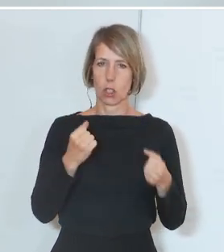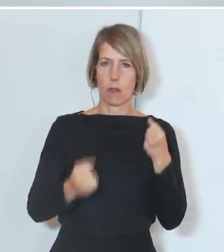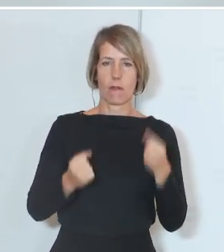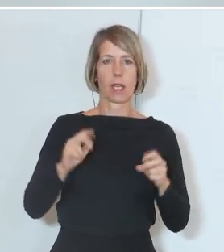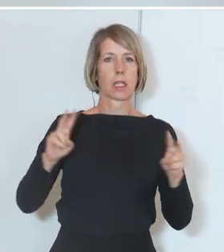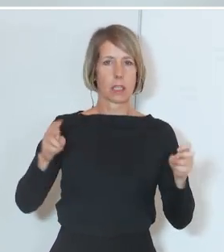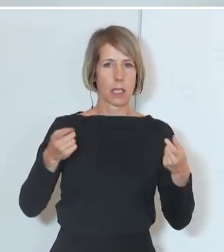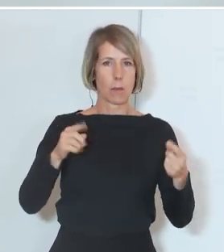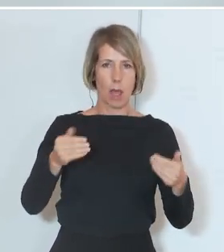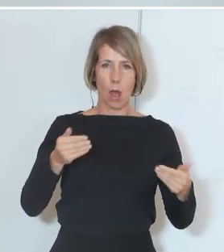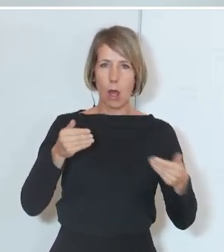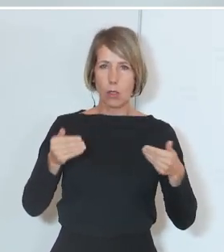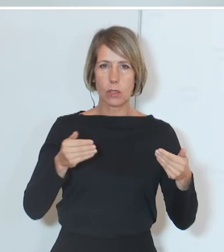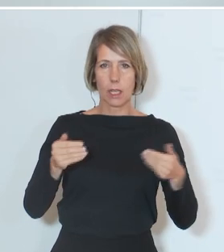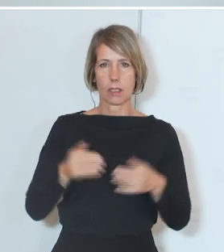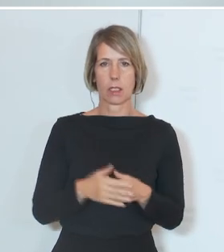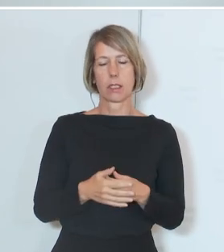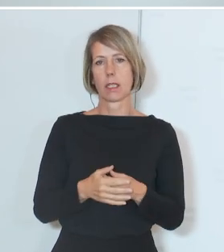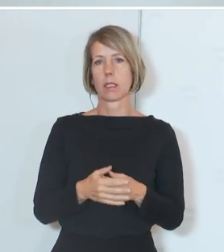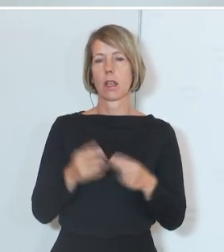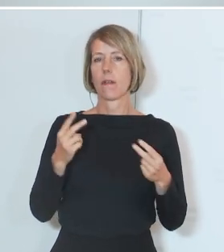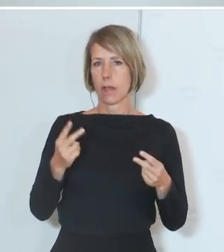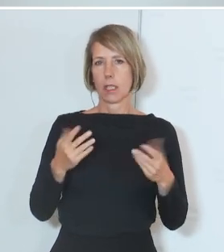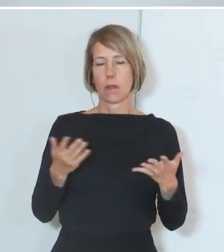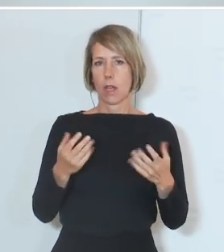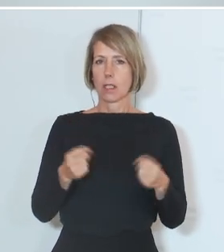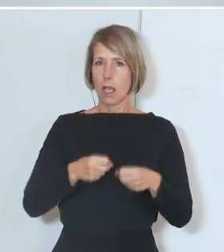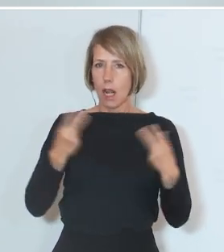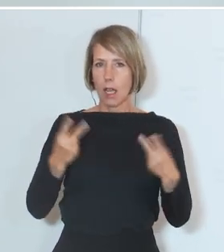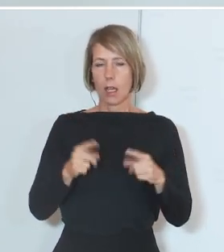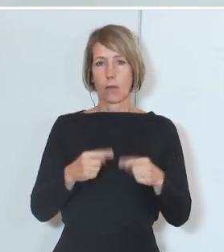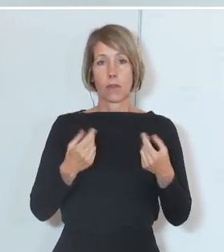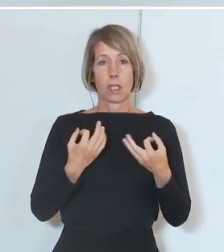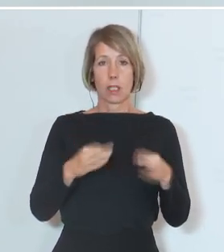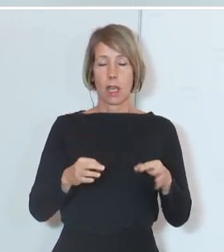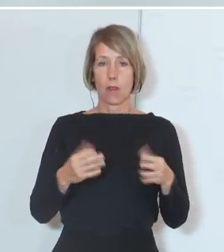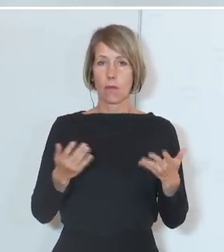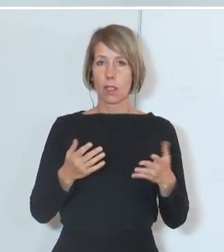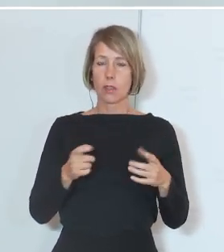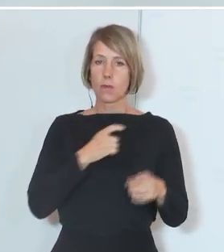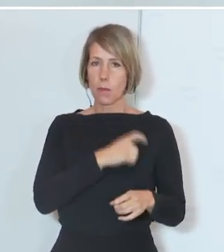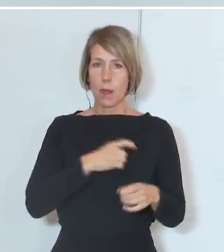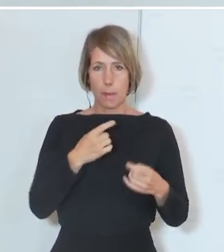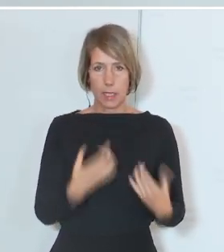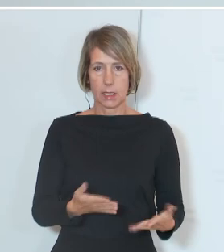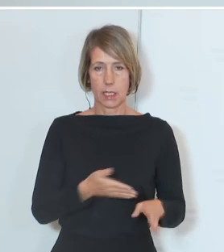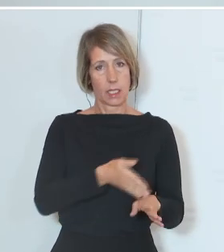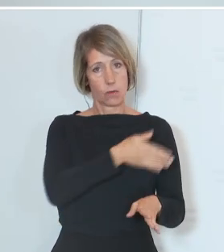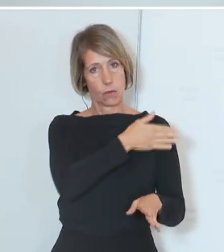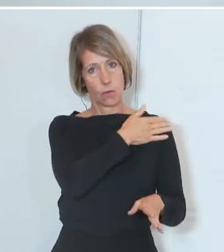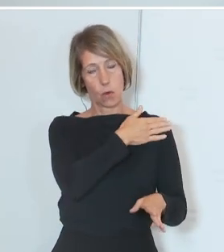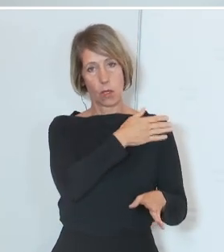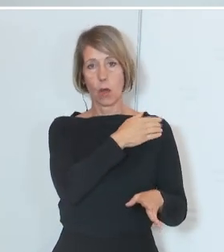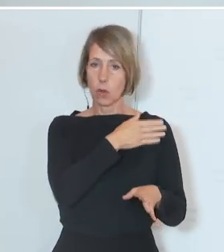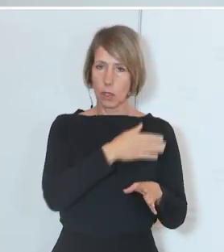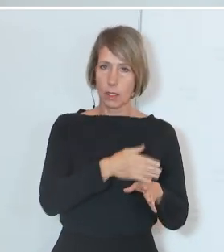Thema auseinandersetzen. Denn eines ist klar, wir dürfen das, was an Verbrechen passiert ist, was an Verbrechen